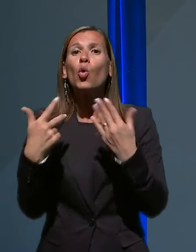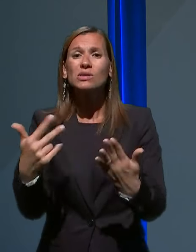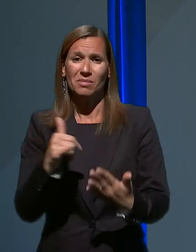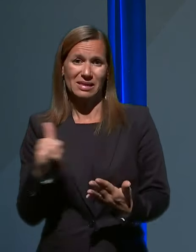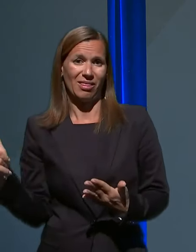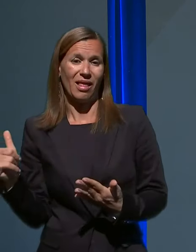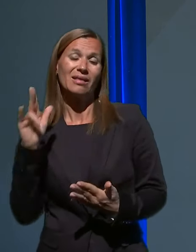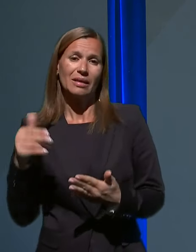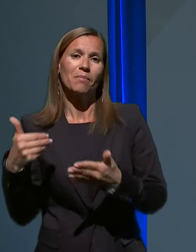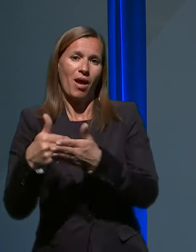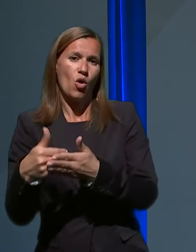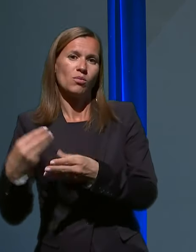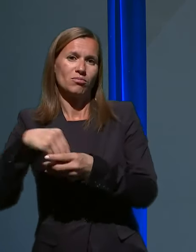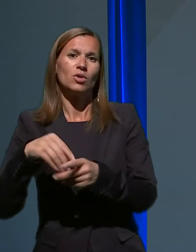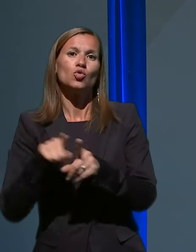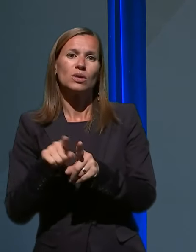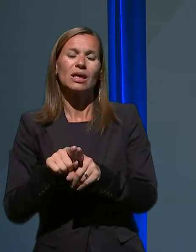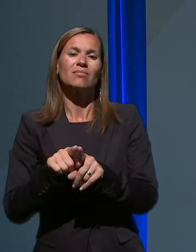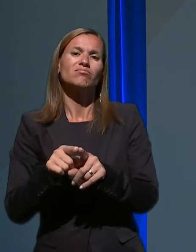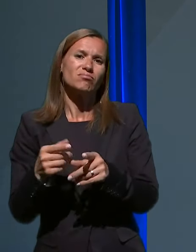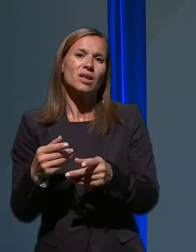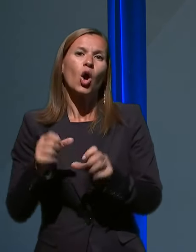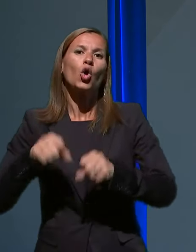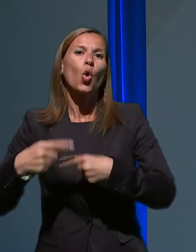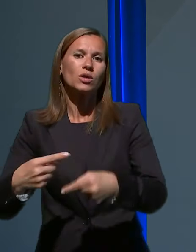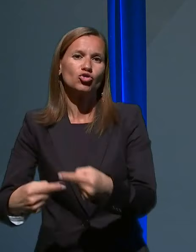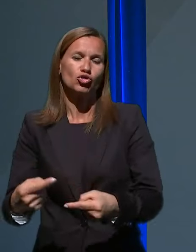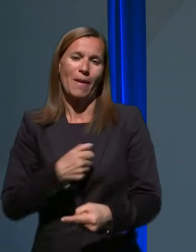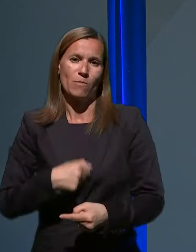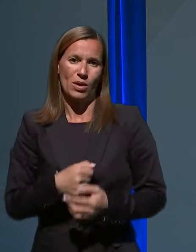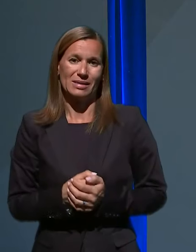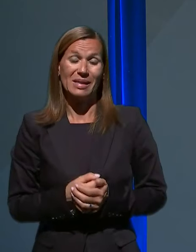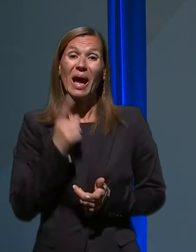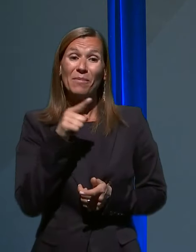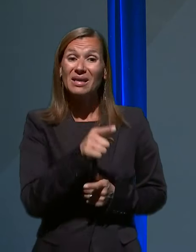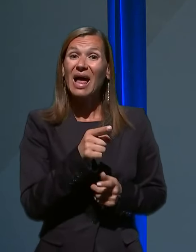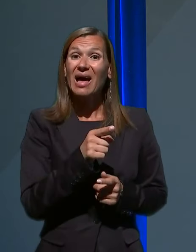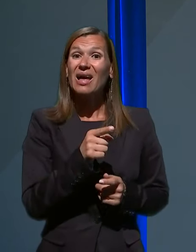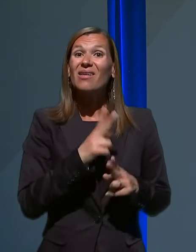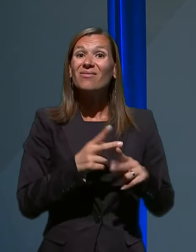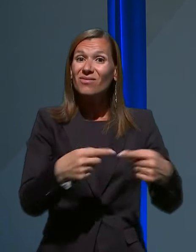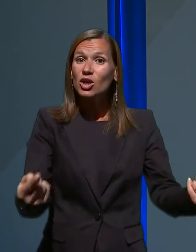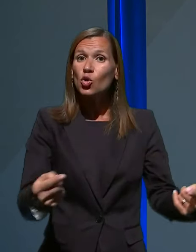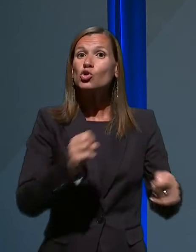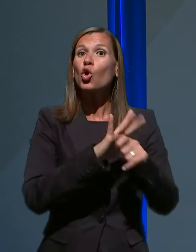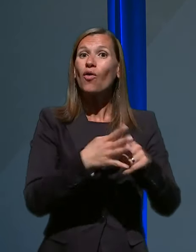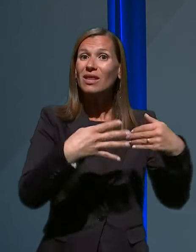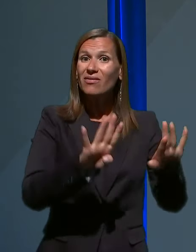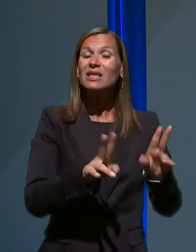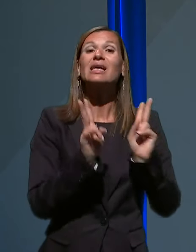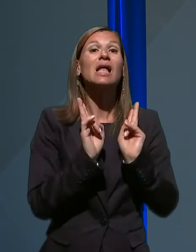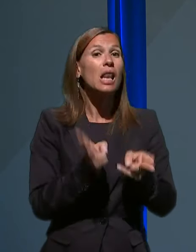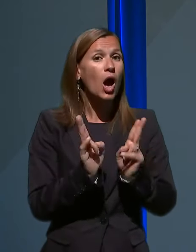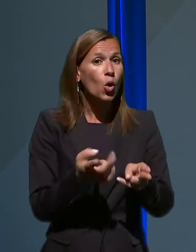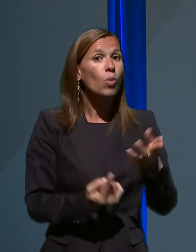kronične bolezni. Vendar pa virus, ta okužba COVID-19 lahko poteka težko tudi